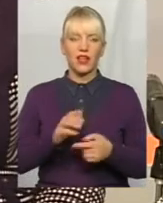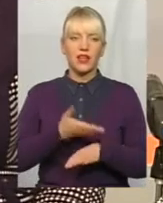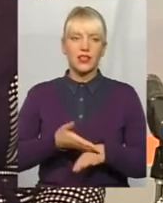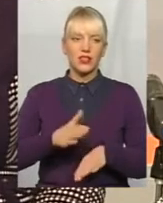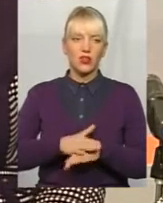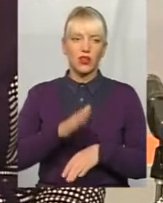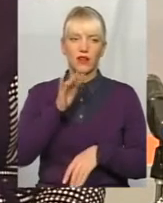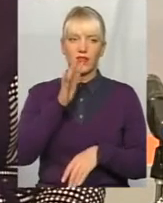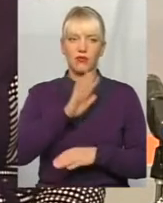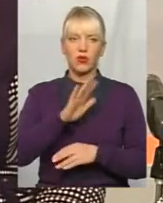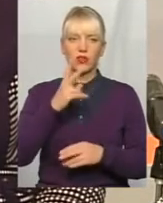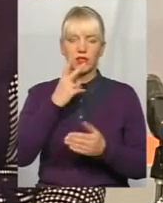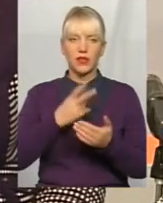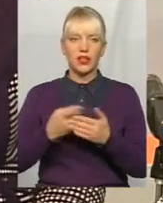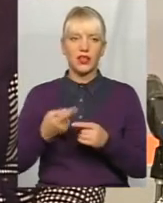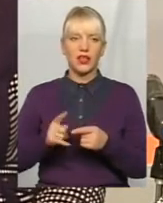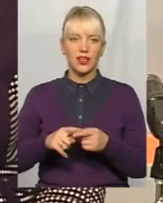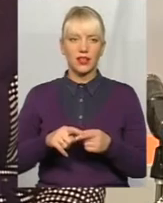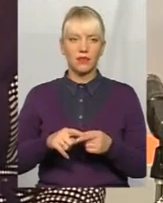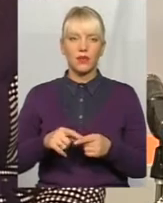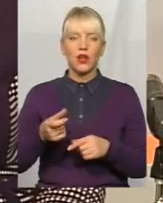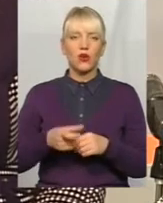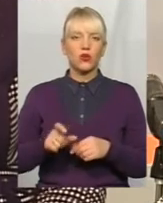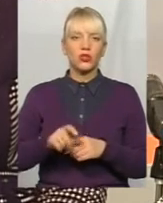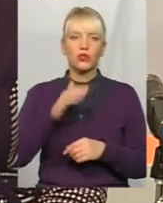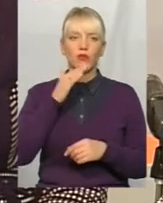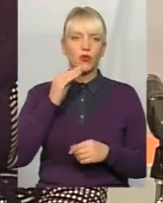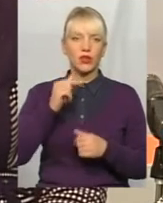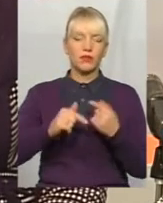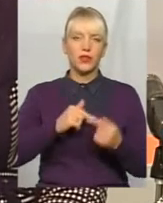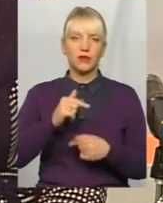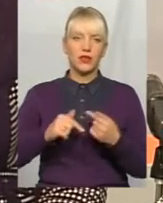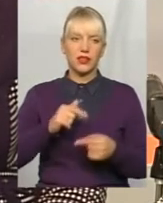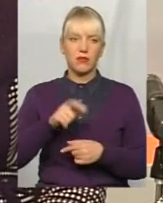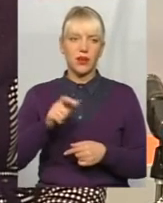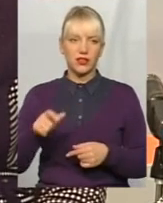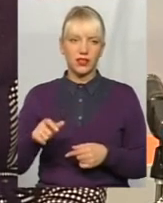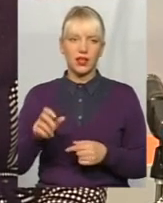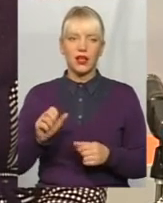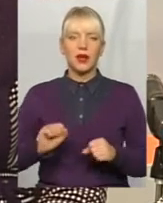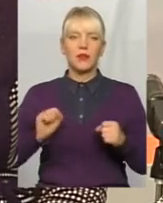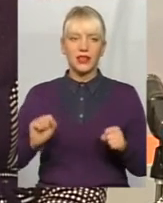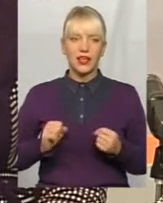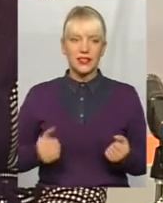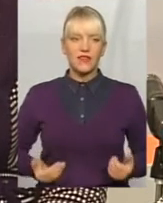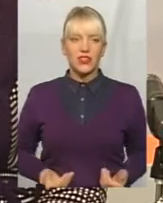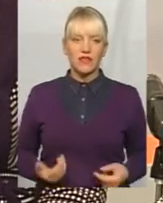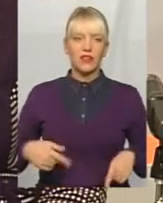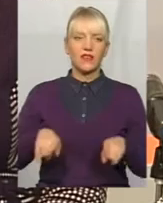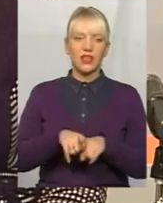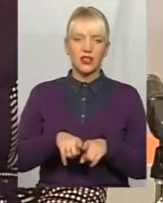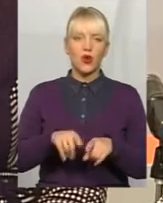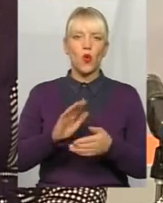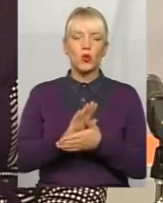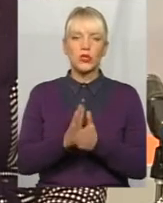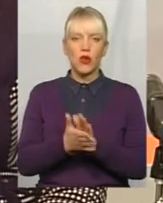Але, несмотря на це, дуже багато предпринимателі якби патаються вживати в таких условіях